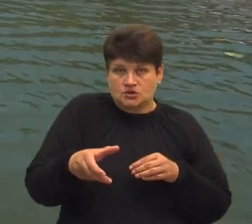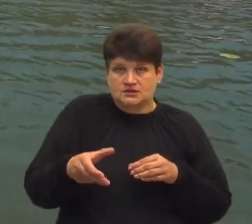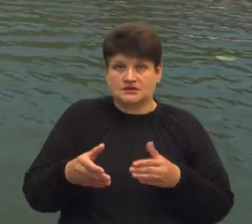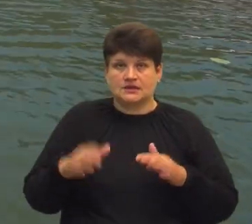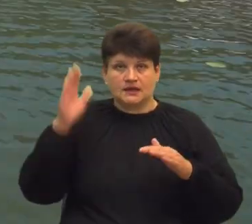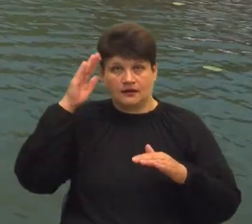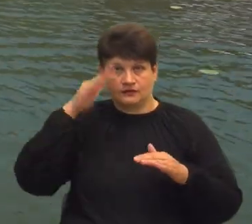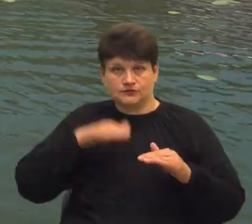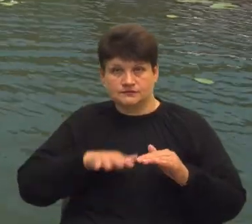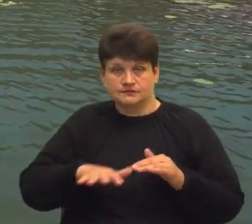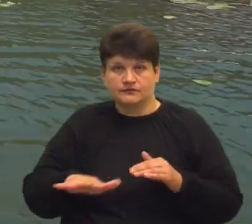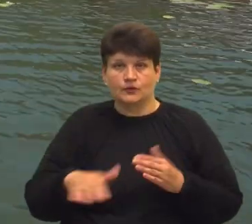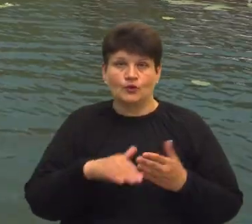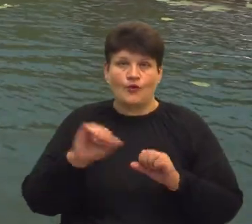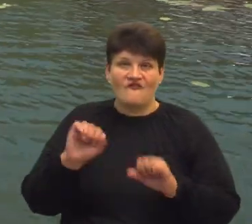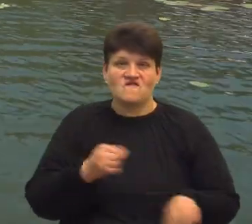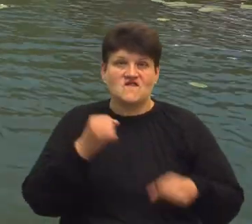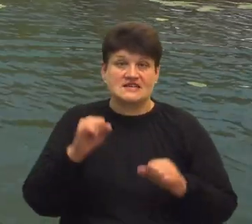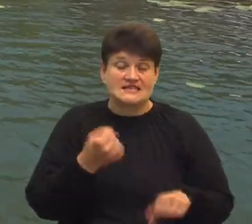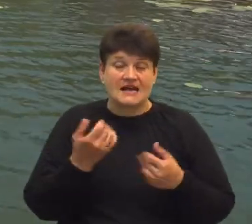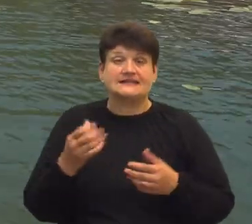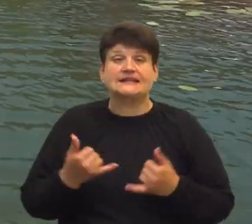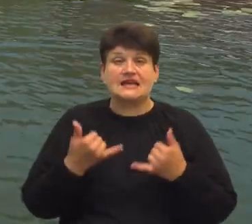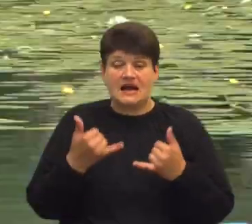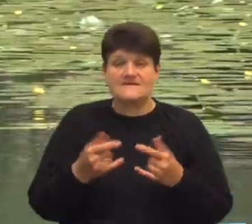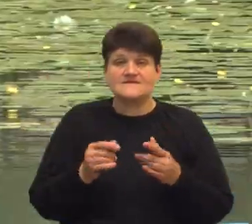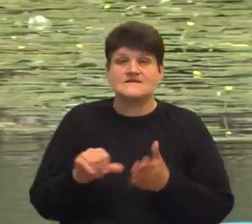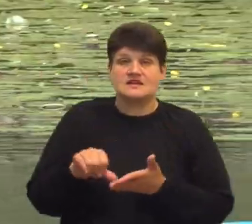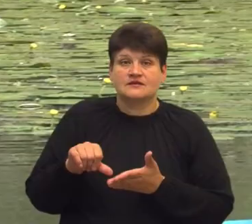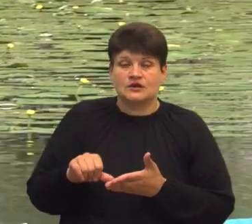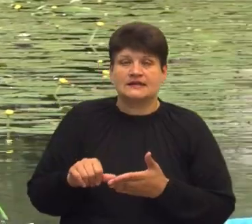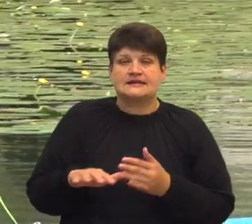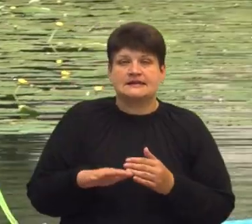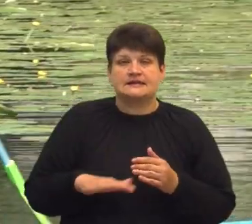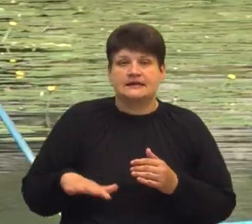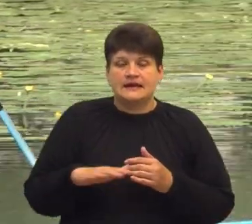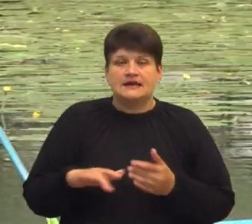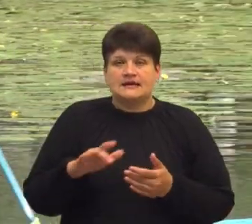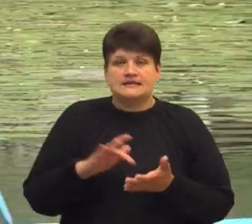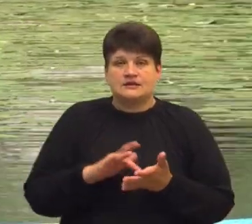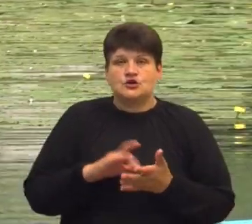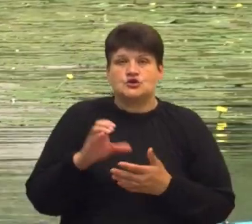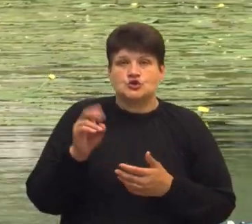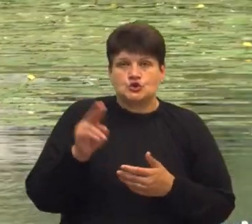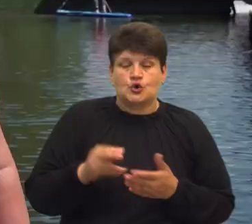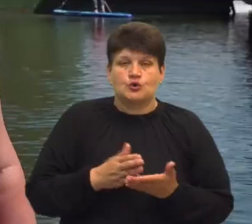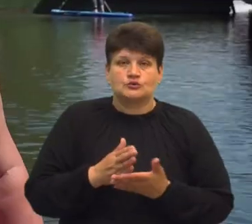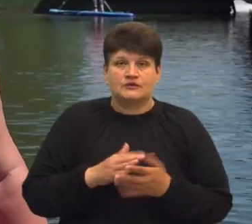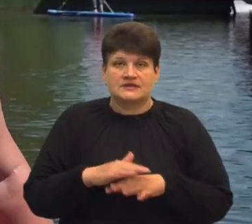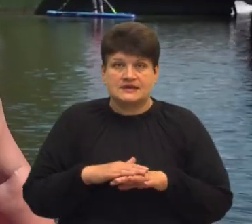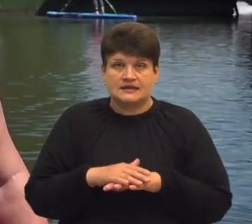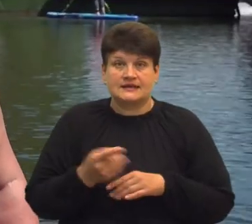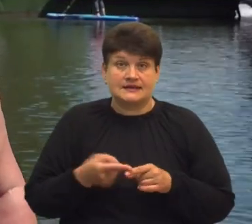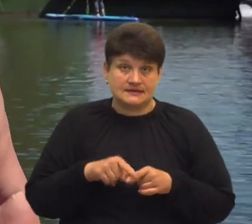весла. Для відвідувачів Тернопільського міського територіального центру соціального обслуговування населення таке заняття проводять вперше.